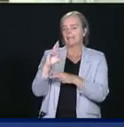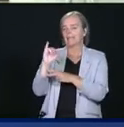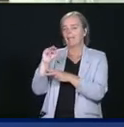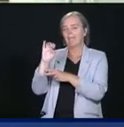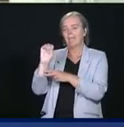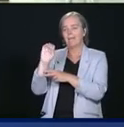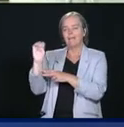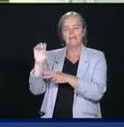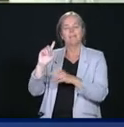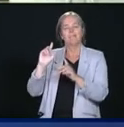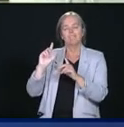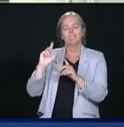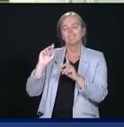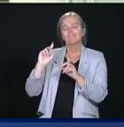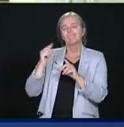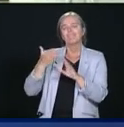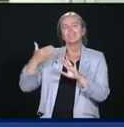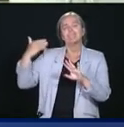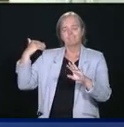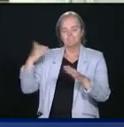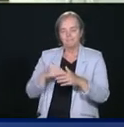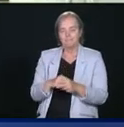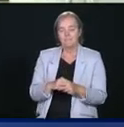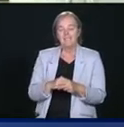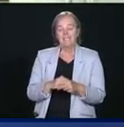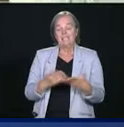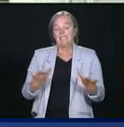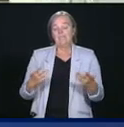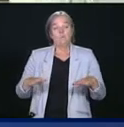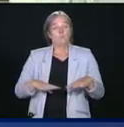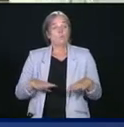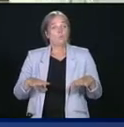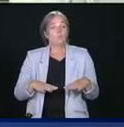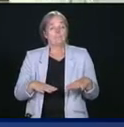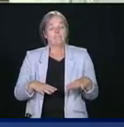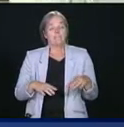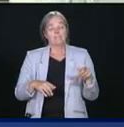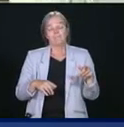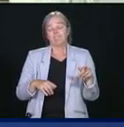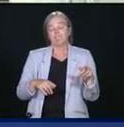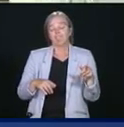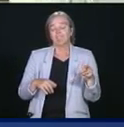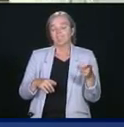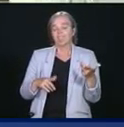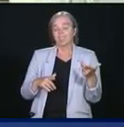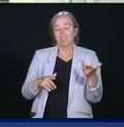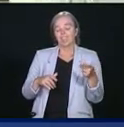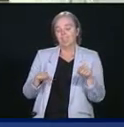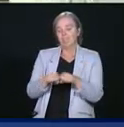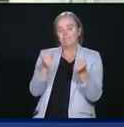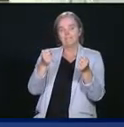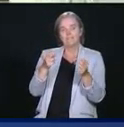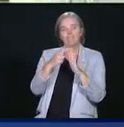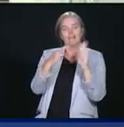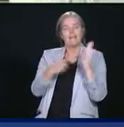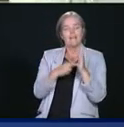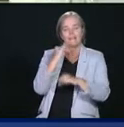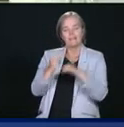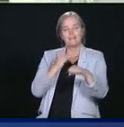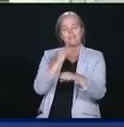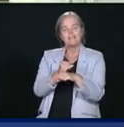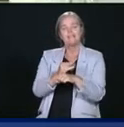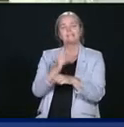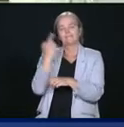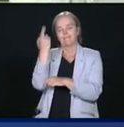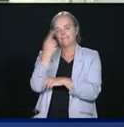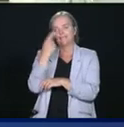Et la Russie n'a pas respecté certaines normes internationales. Voilà pourquoi le pays demeure à l'extérieur du G7 et va continuer